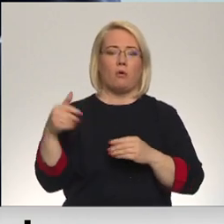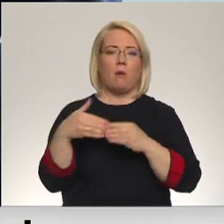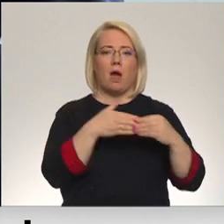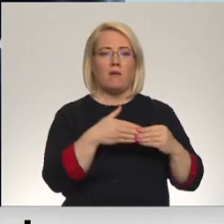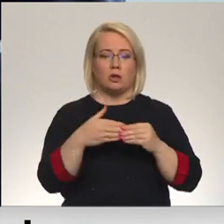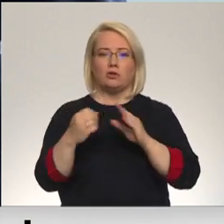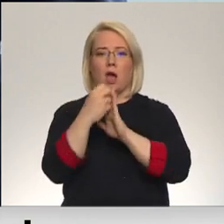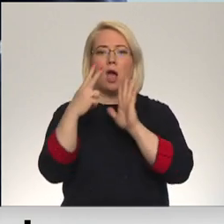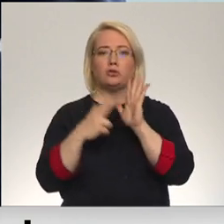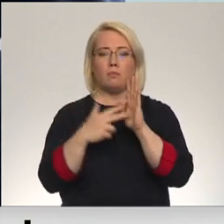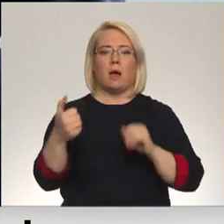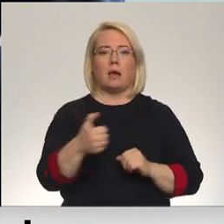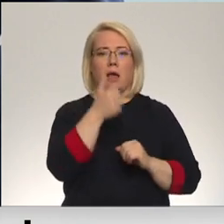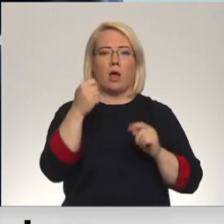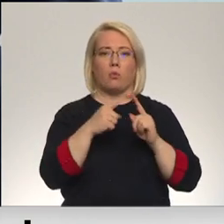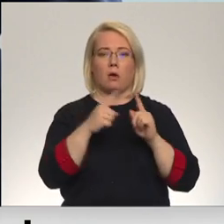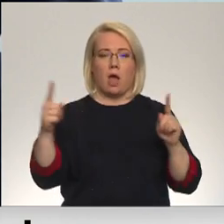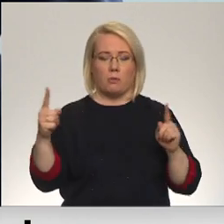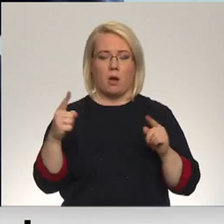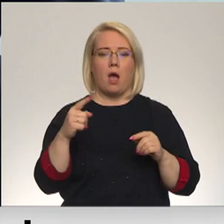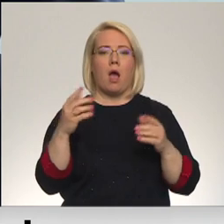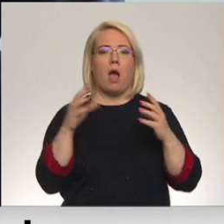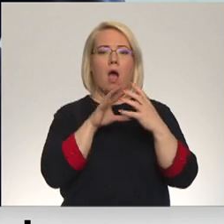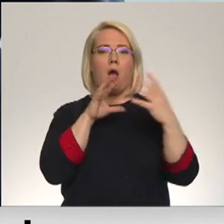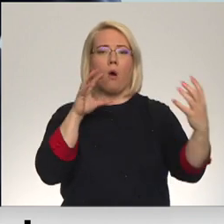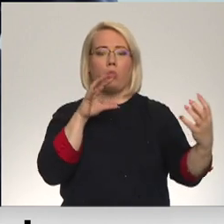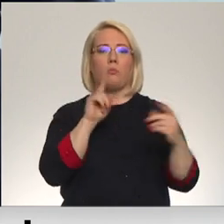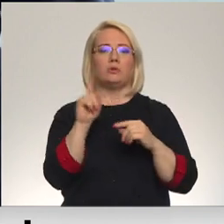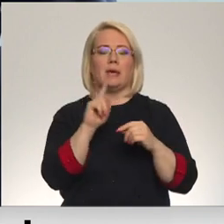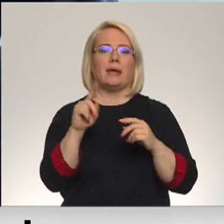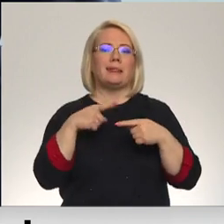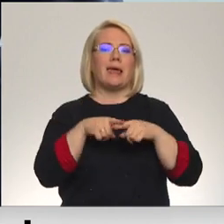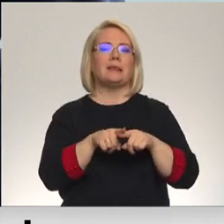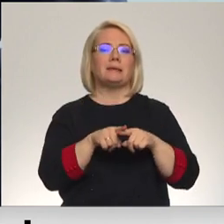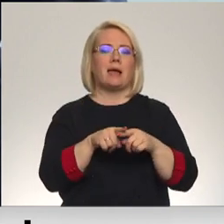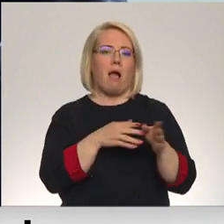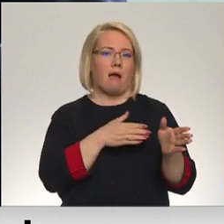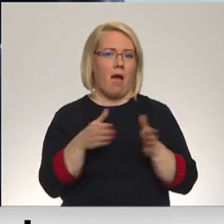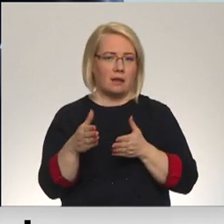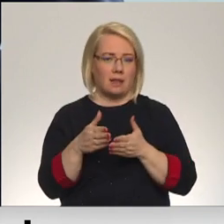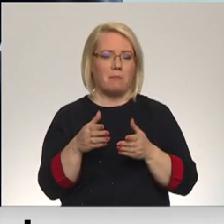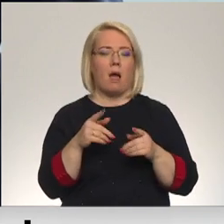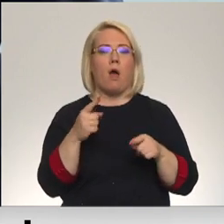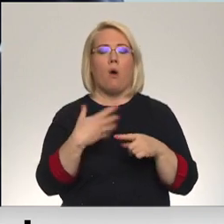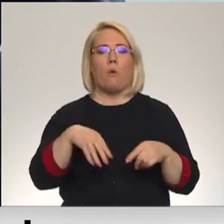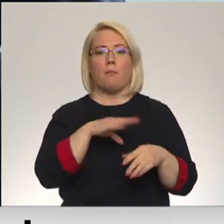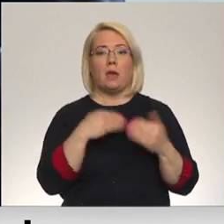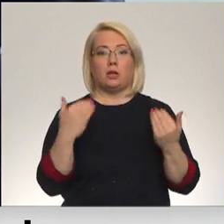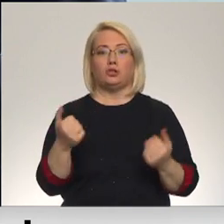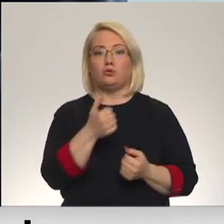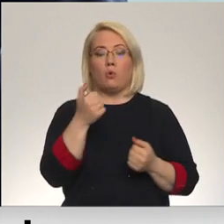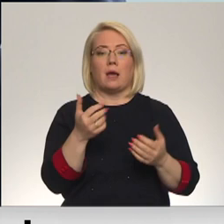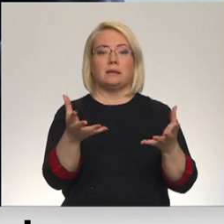gadu garumā autobus ir pilnīgā tehniskā kārtībā, taču ņemot vērā to, ka mēs šogad saņemam jaunus